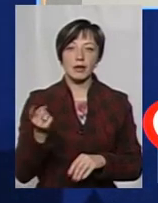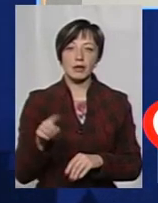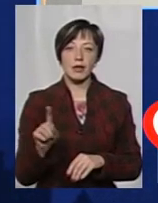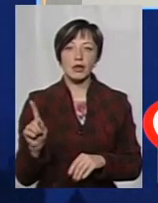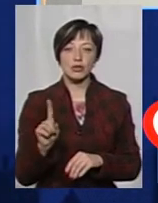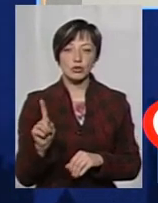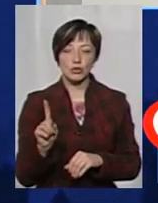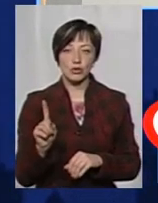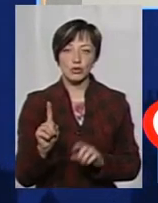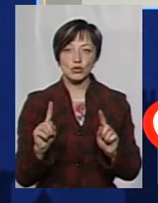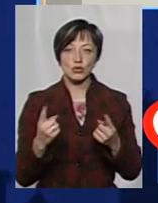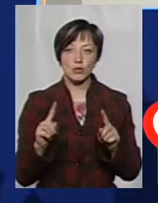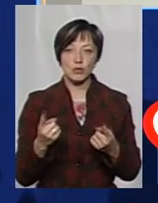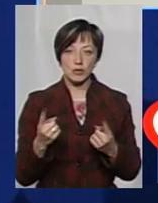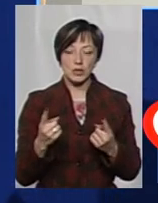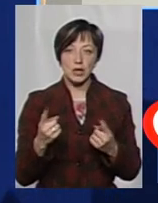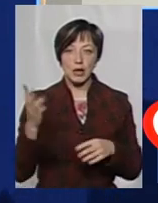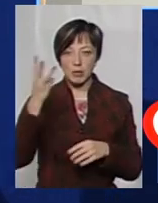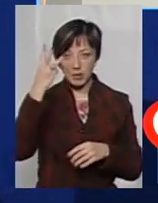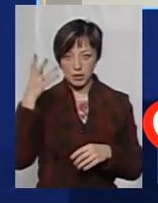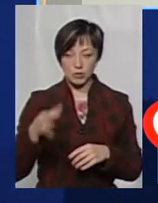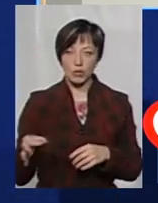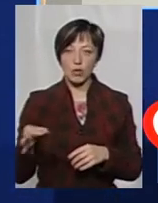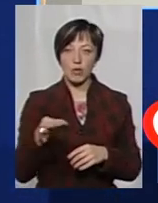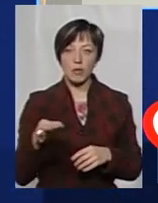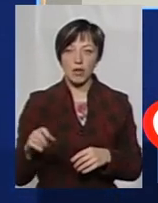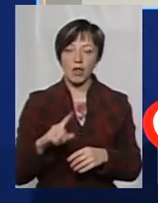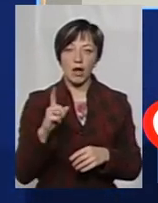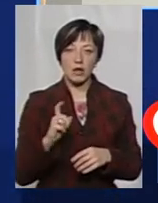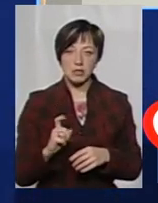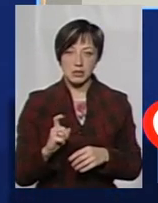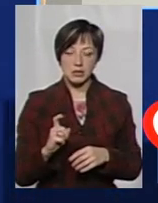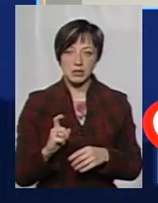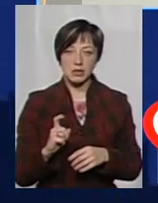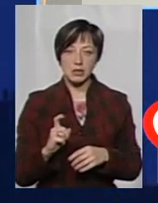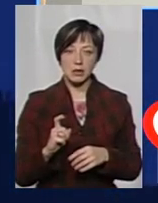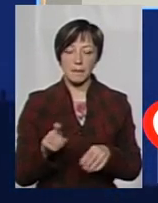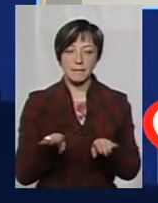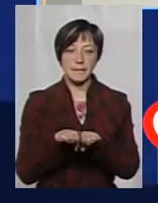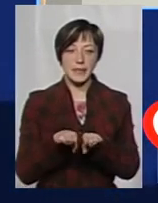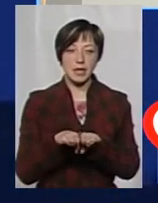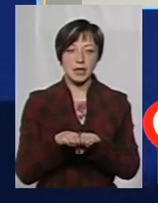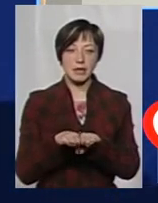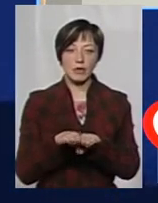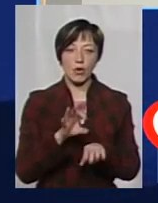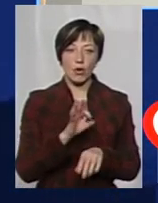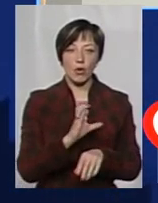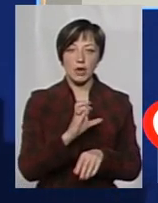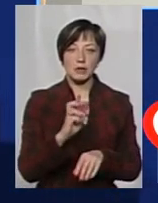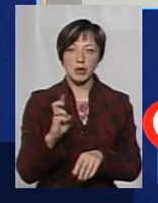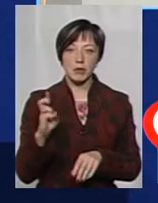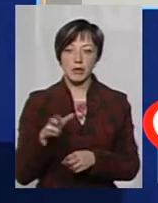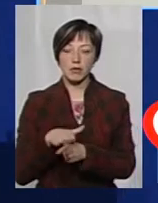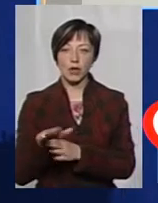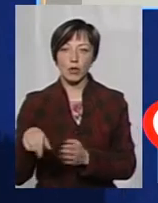чомусь «Хмельницьоболгаз» прирівнюють ОСББ до виконавців